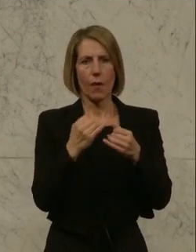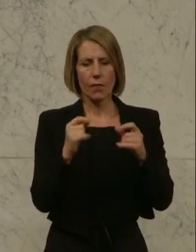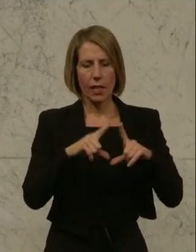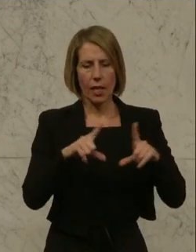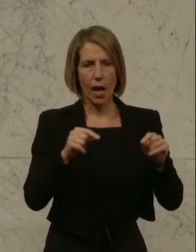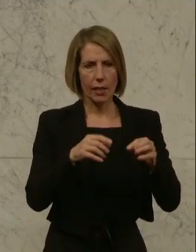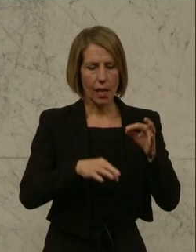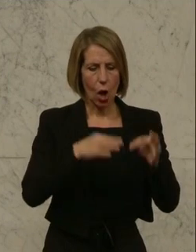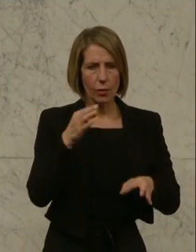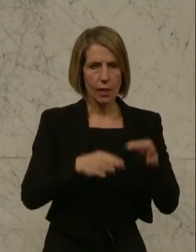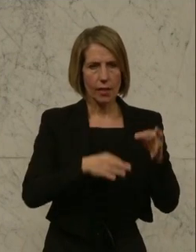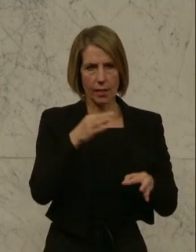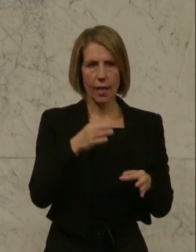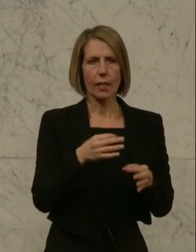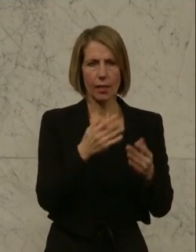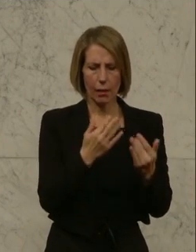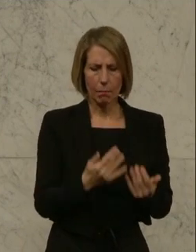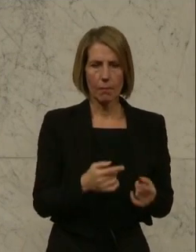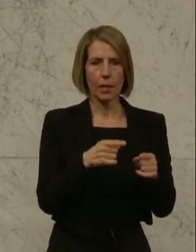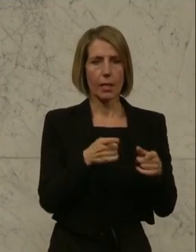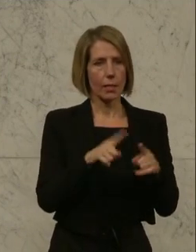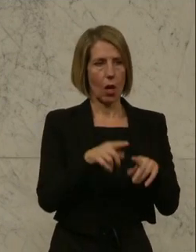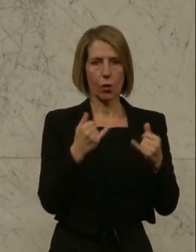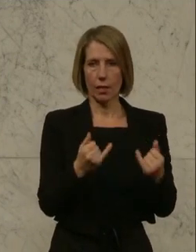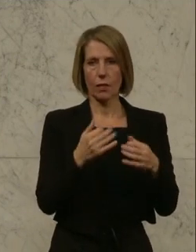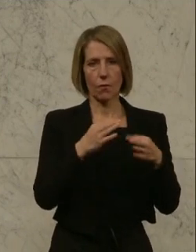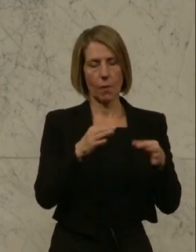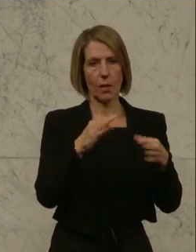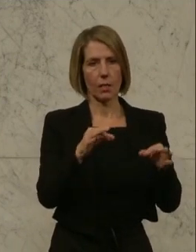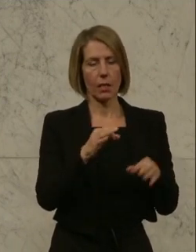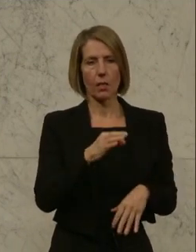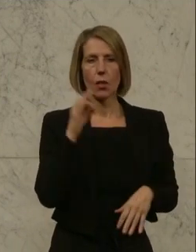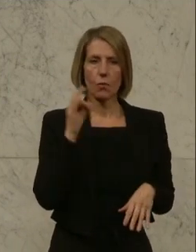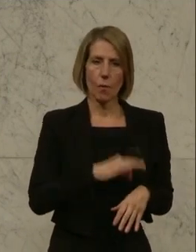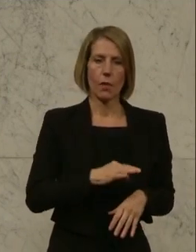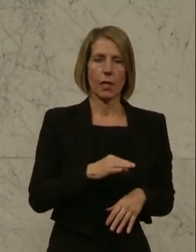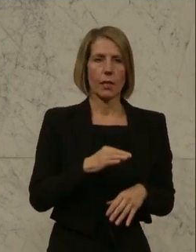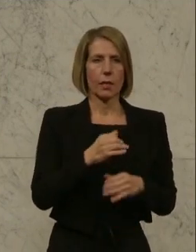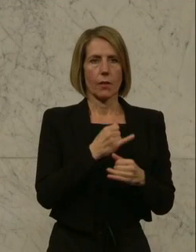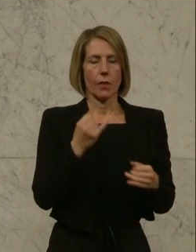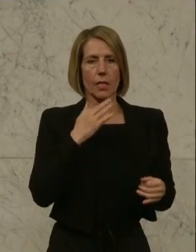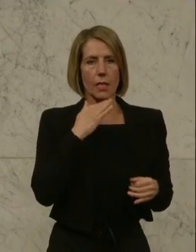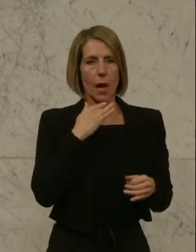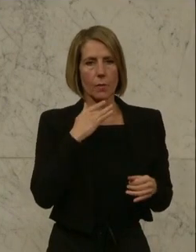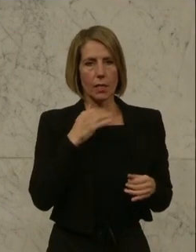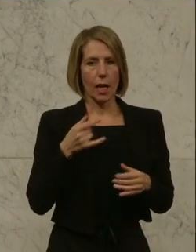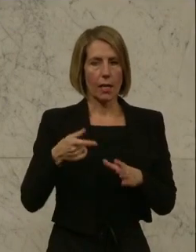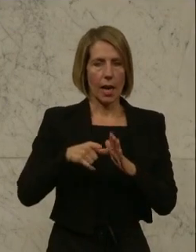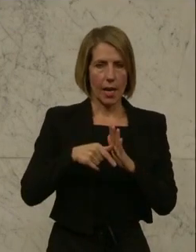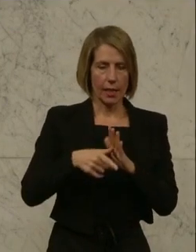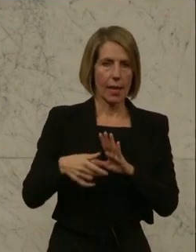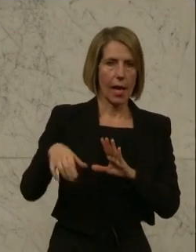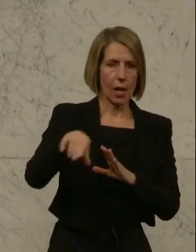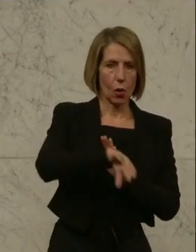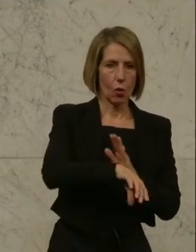ausgezählt wurden. Also auch das ist jetzt verbessert. Es gibt jetzt eine verpflichtende sogenannte Samstagentleerung bei der Post. Das heißt,